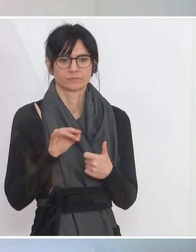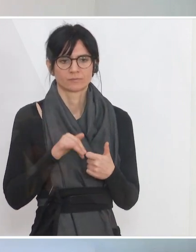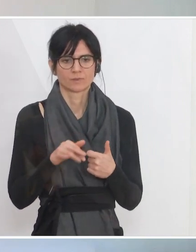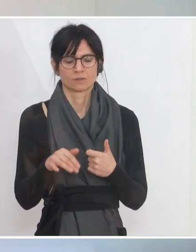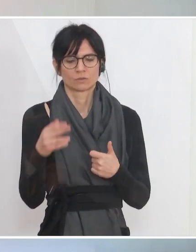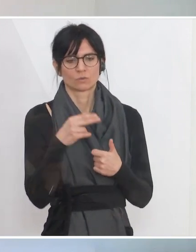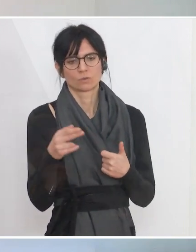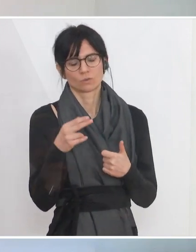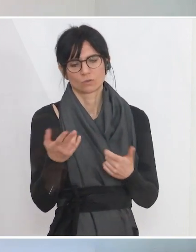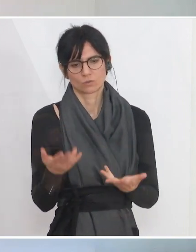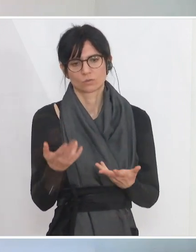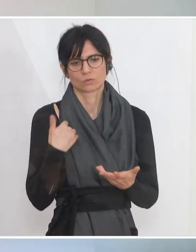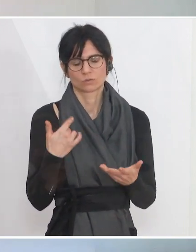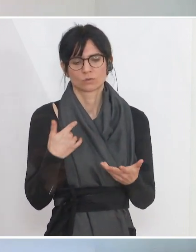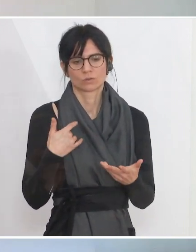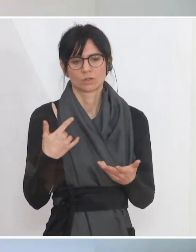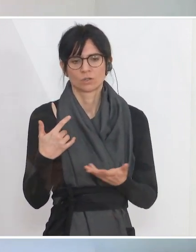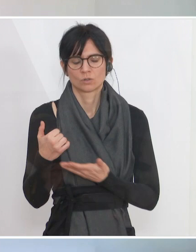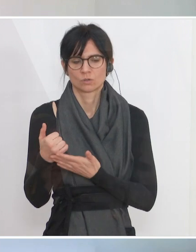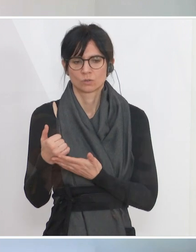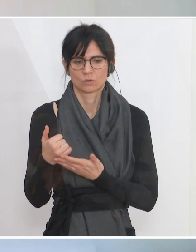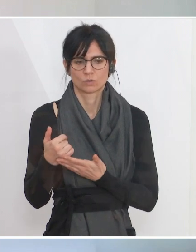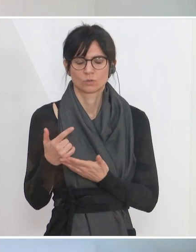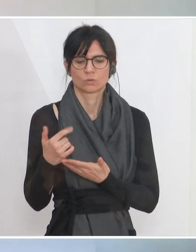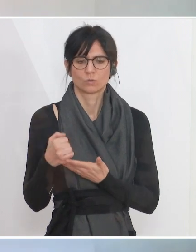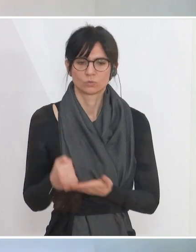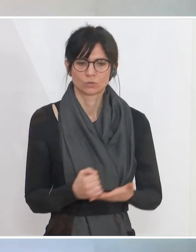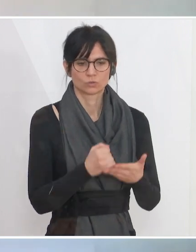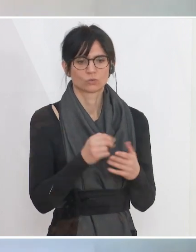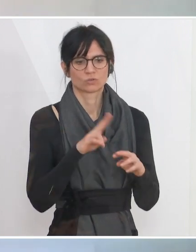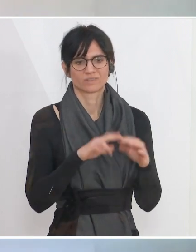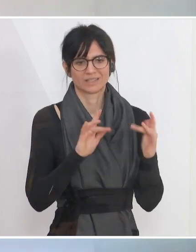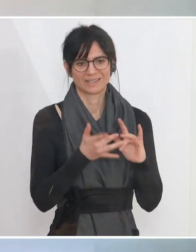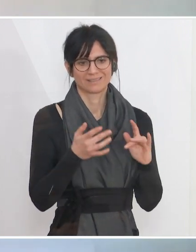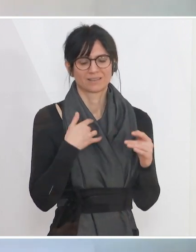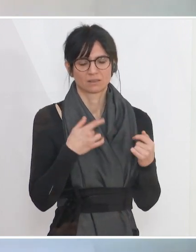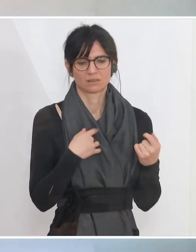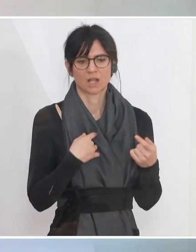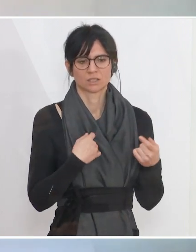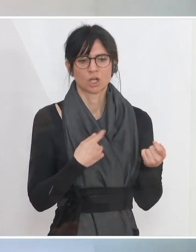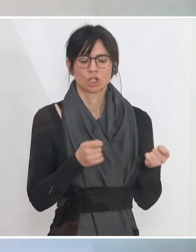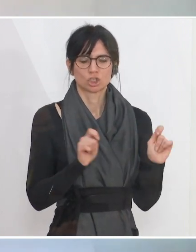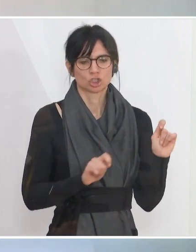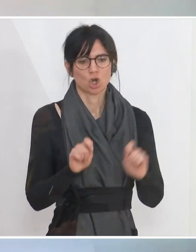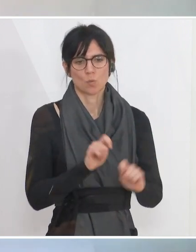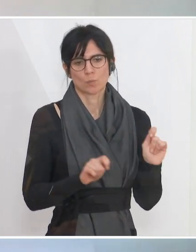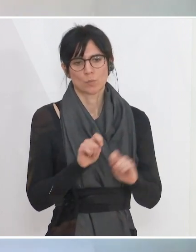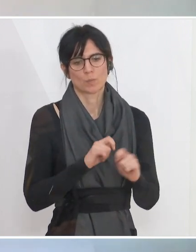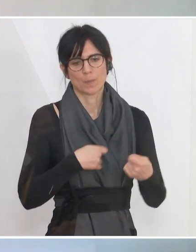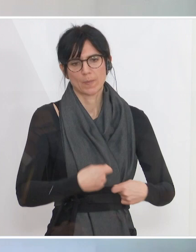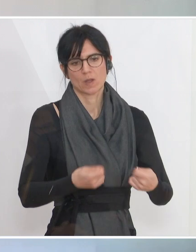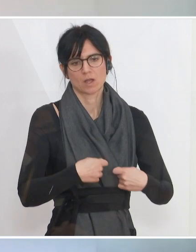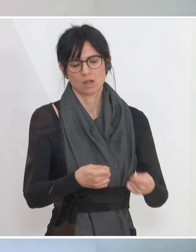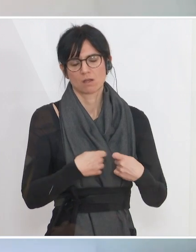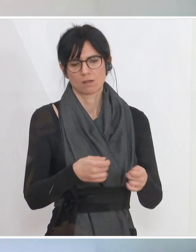Euro, die Unterstützung der Einrichtung von Online-Shops. Hier werden diese 10